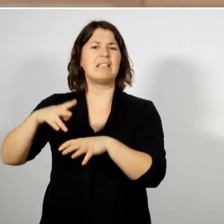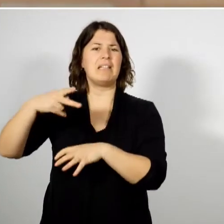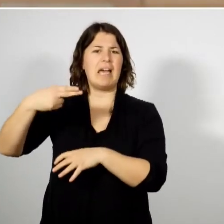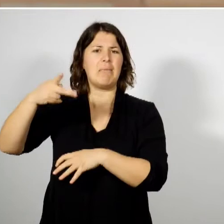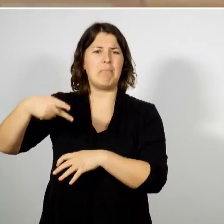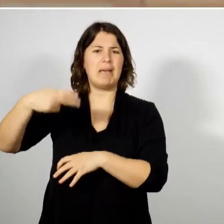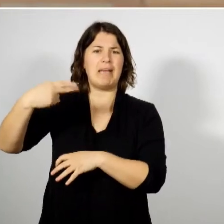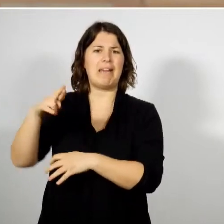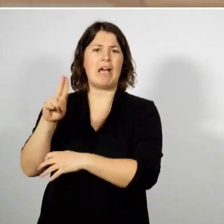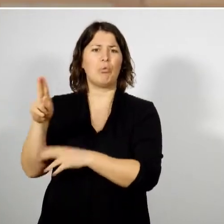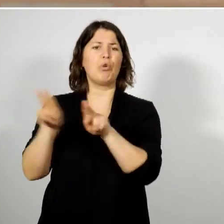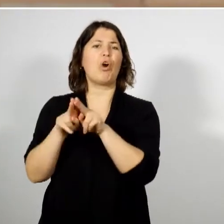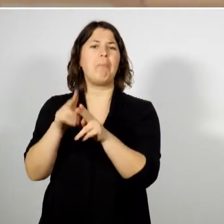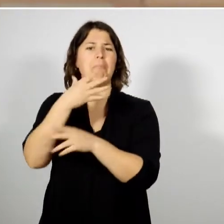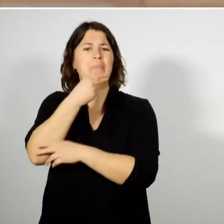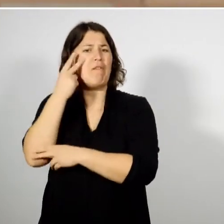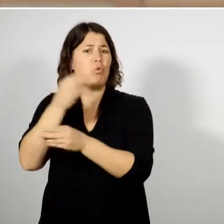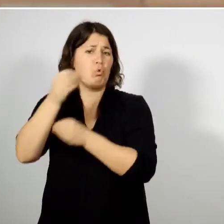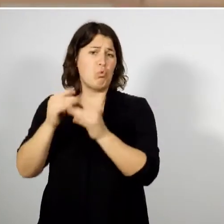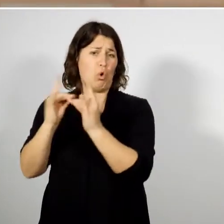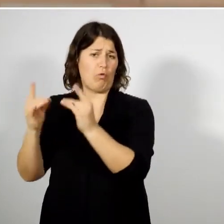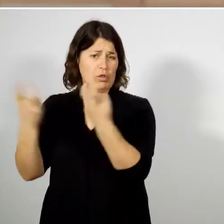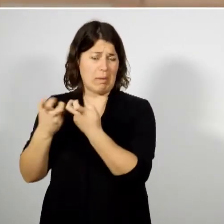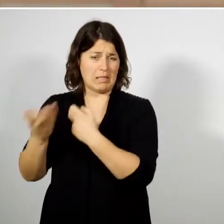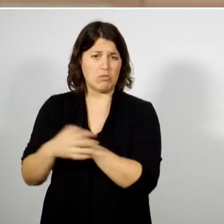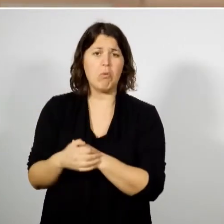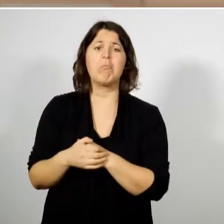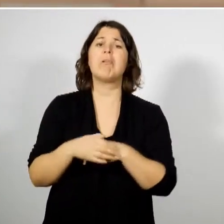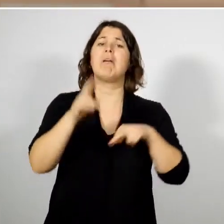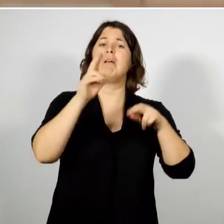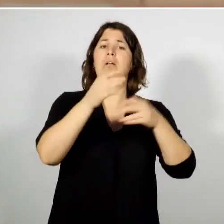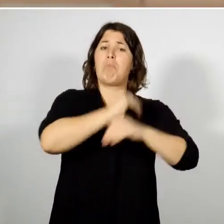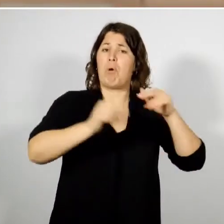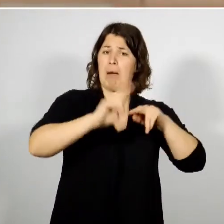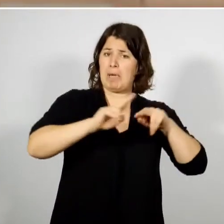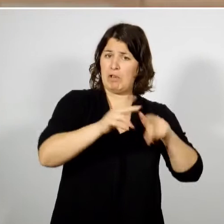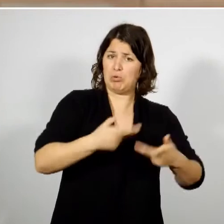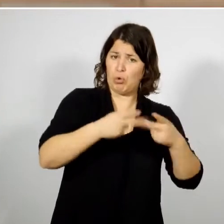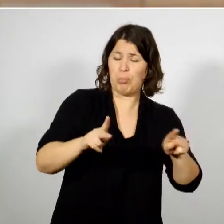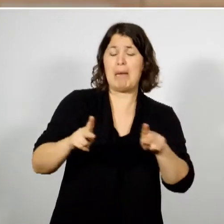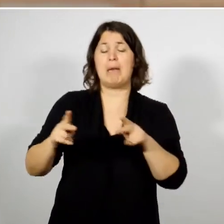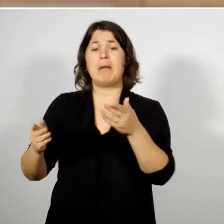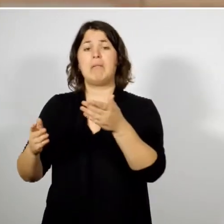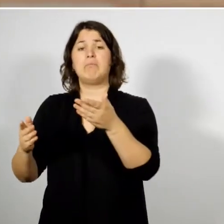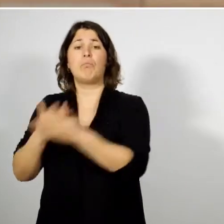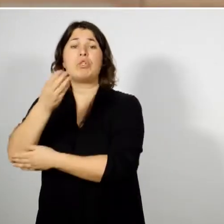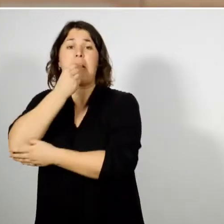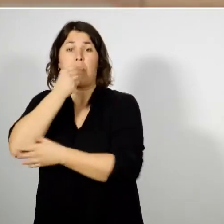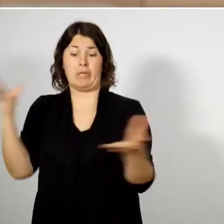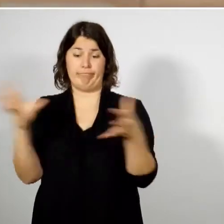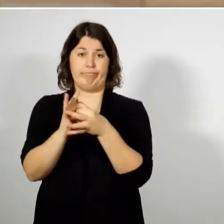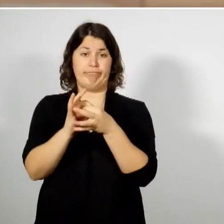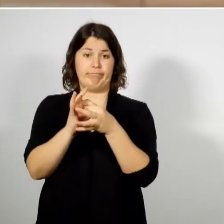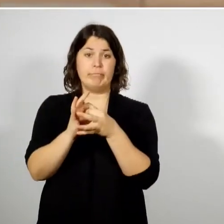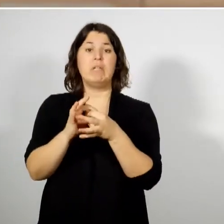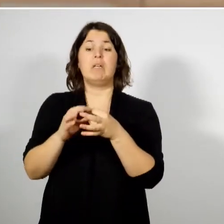et Recouvrance. C'est bien la convergence entre le programme de rénovation urbaine et le projet alimentaire. Il s'agit d'offrir aux